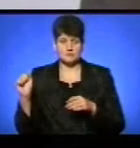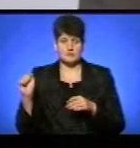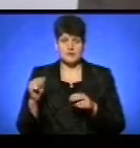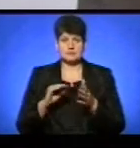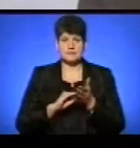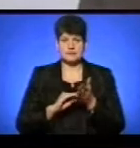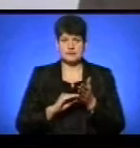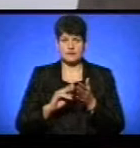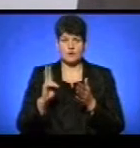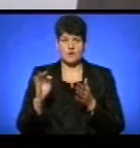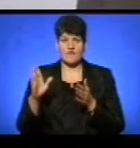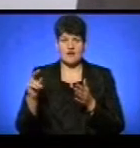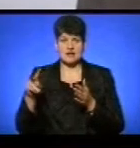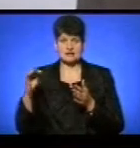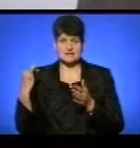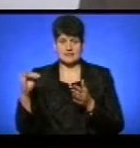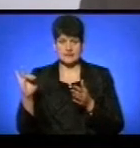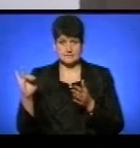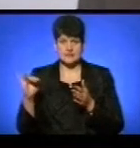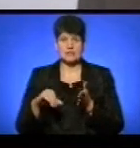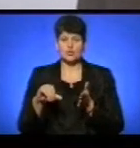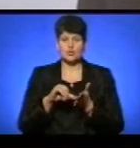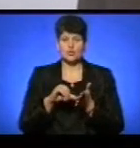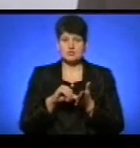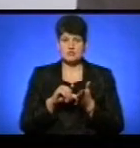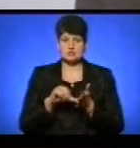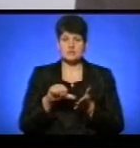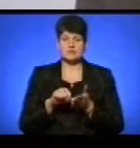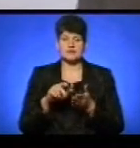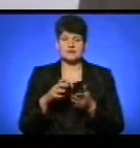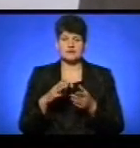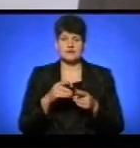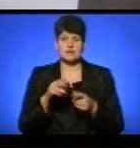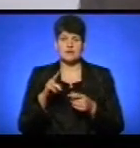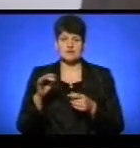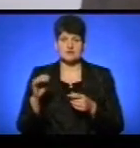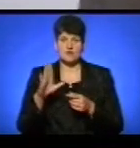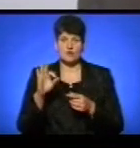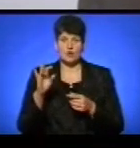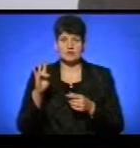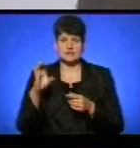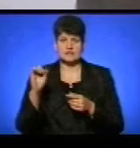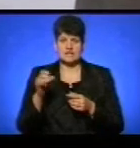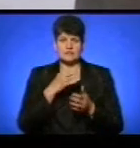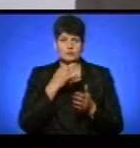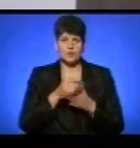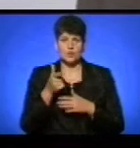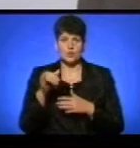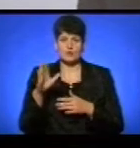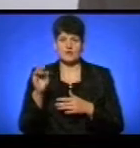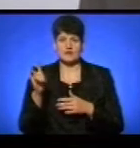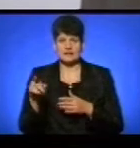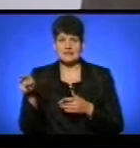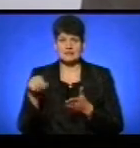секретарі Ковалівському з участю представника позивача Гуйван, відповідачки Гуйван, її